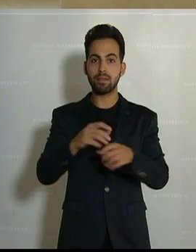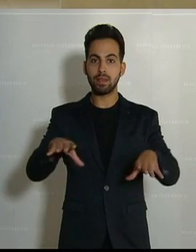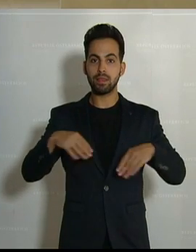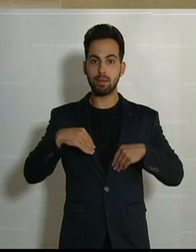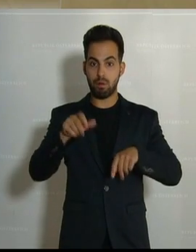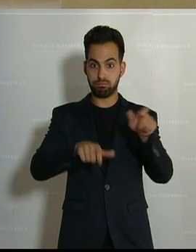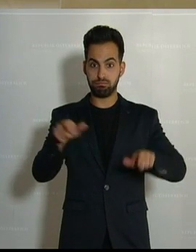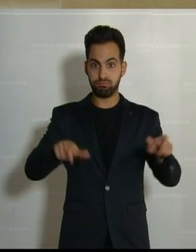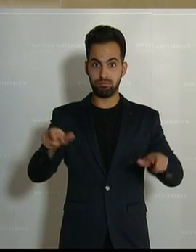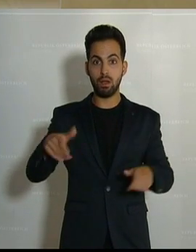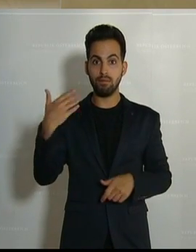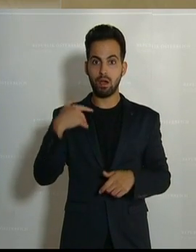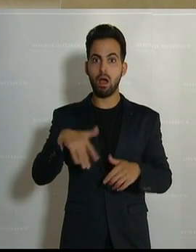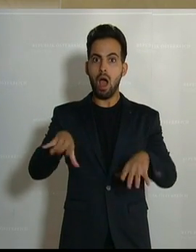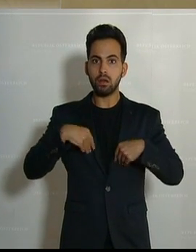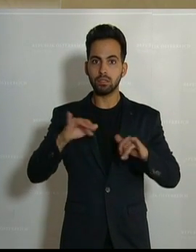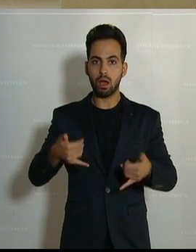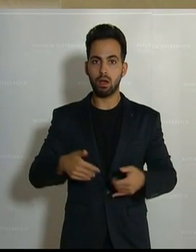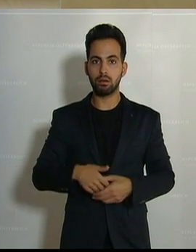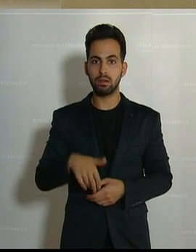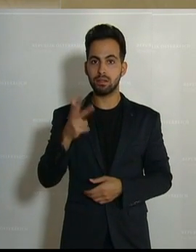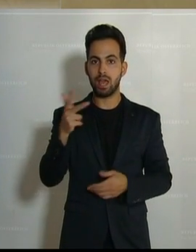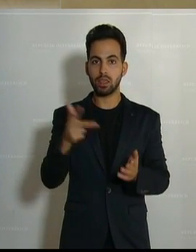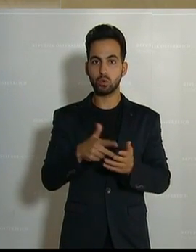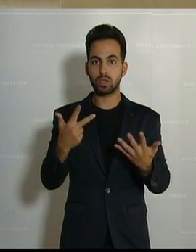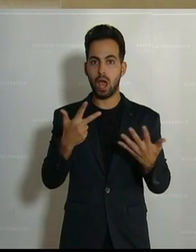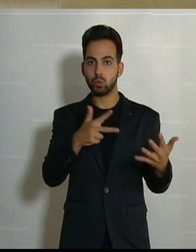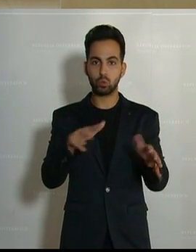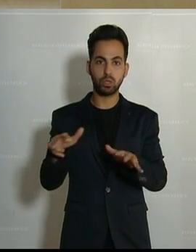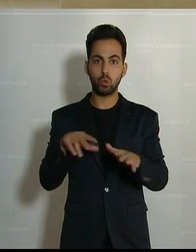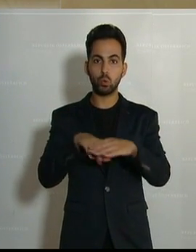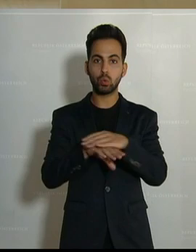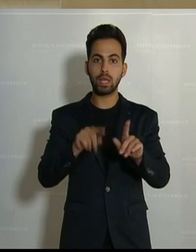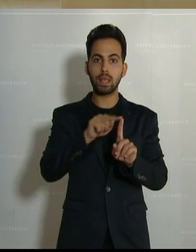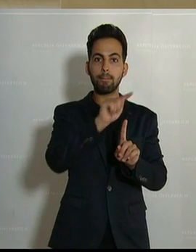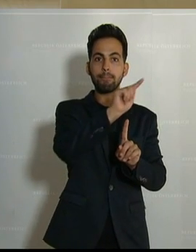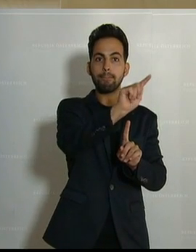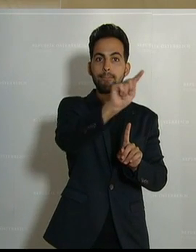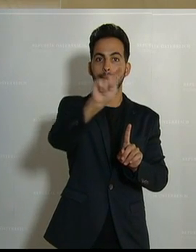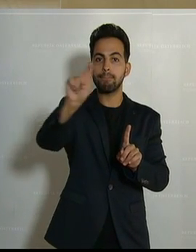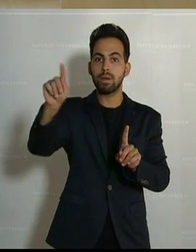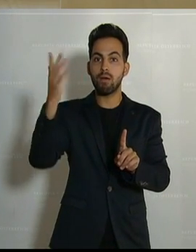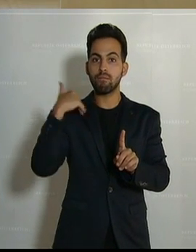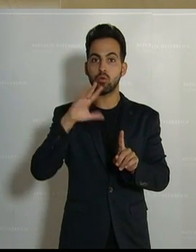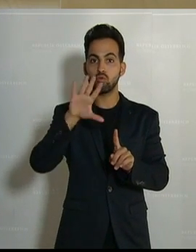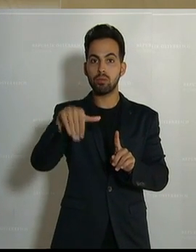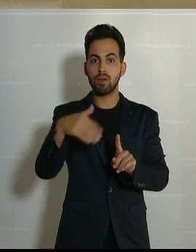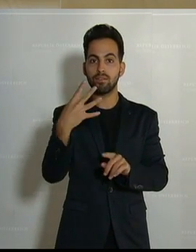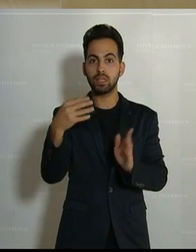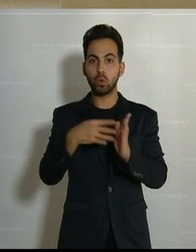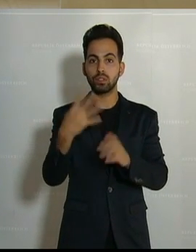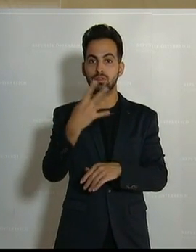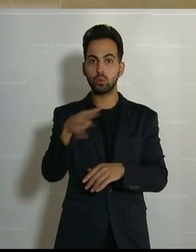Arbeitnehmern in Anspruch genommen. 3.800 Unternehmen haben bisher fast 4.400